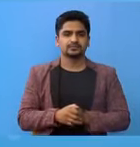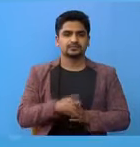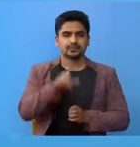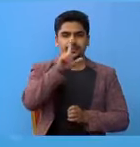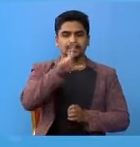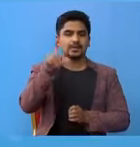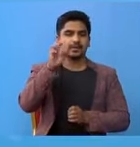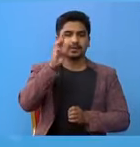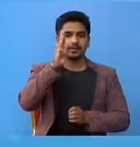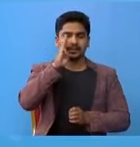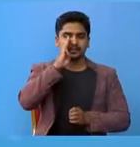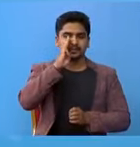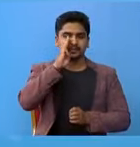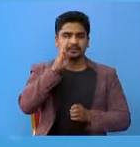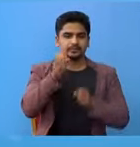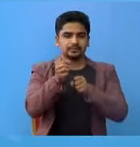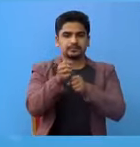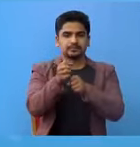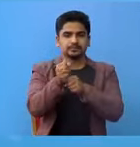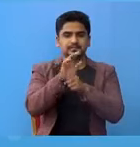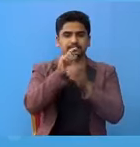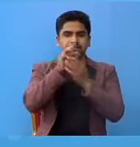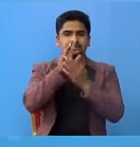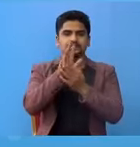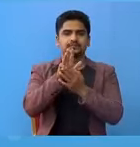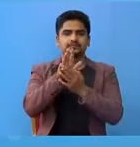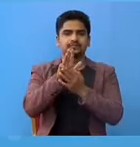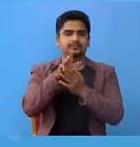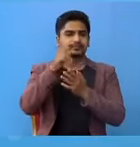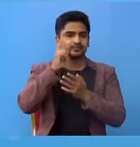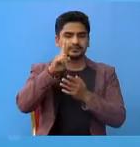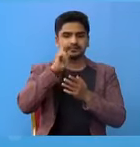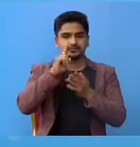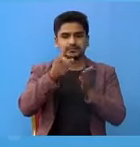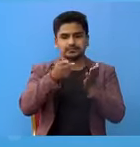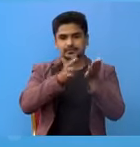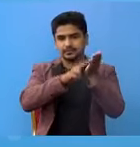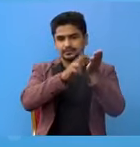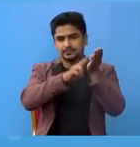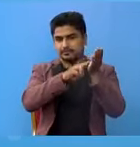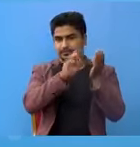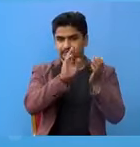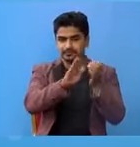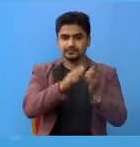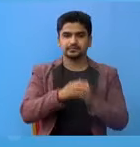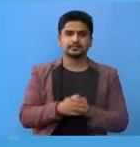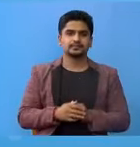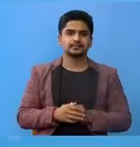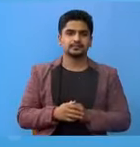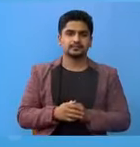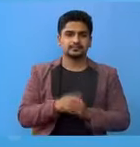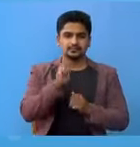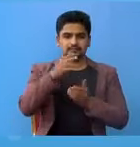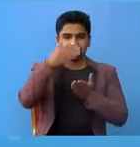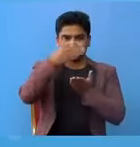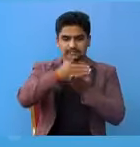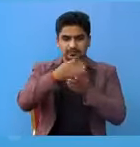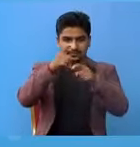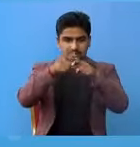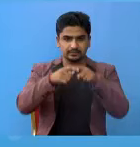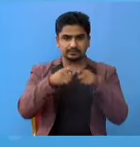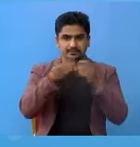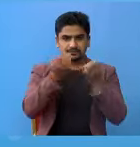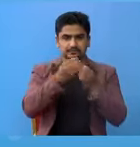नेपाल में कोबिण नाइनटिन दिन पर्ति दिन निरंतर रूप में विद्धी वैरे को छाँ, एसको रोख्थान तता